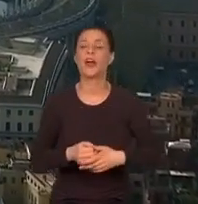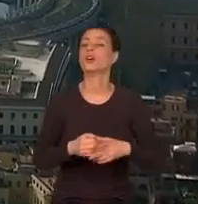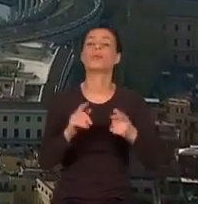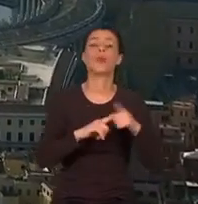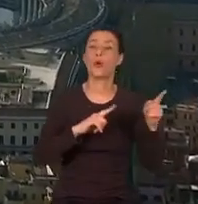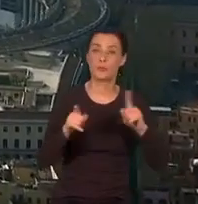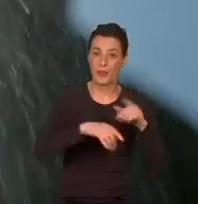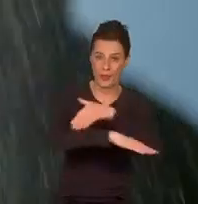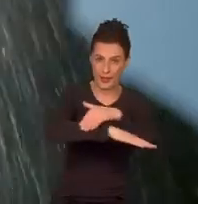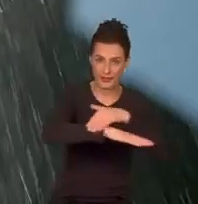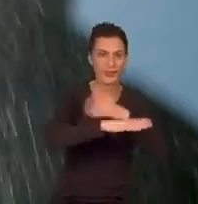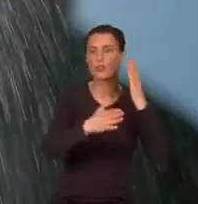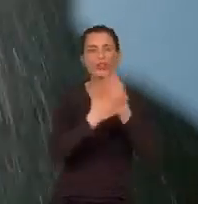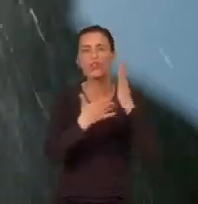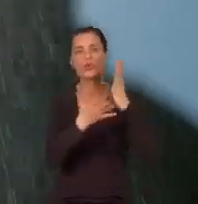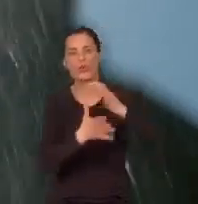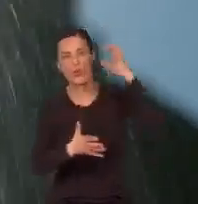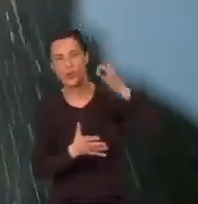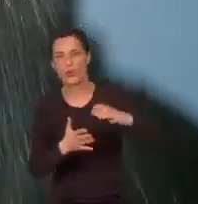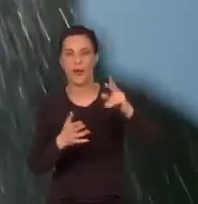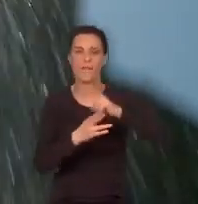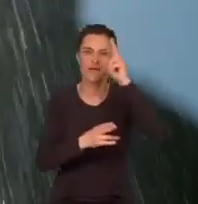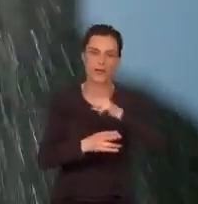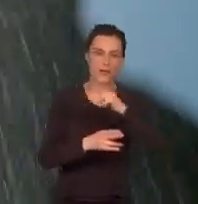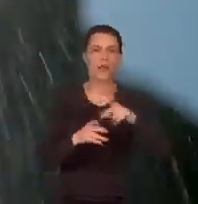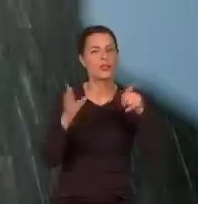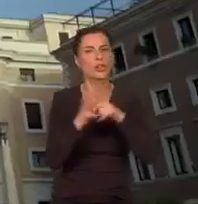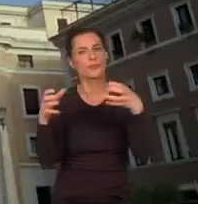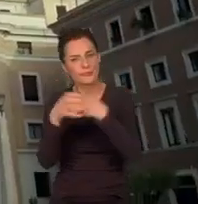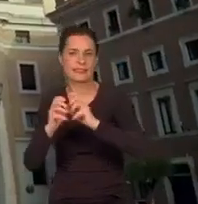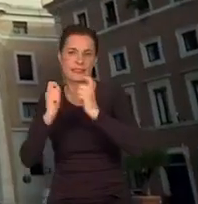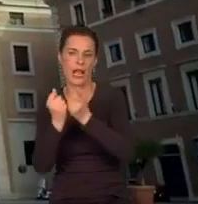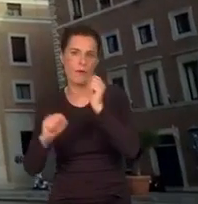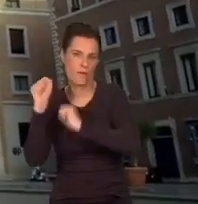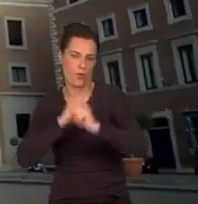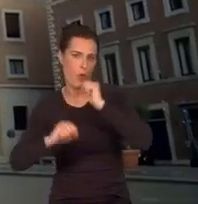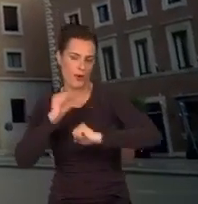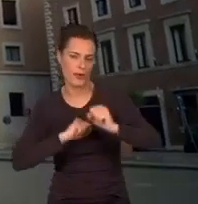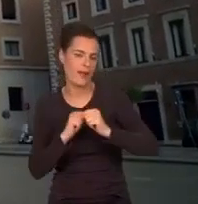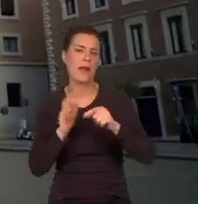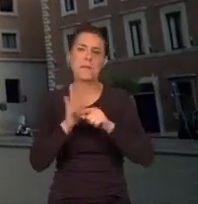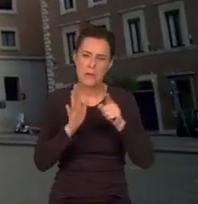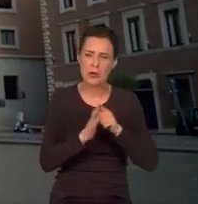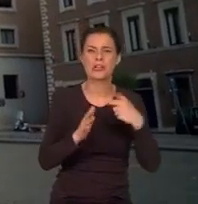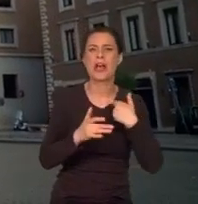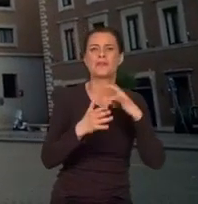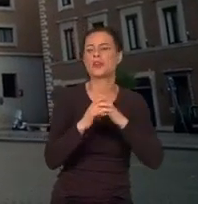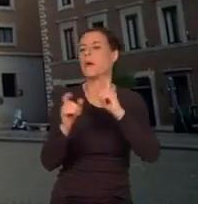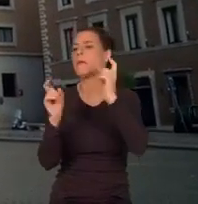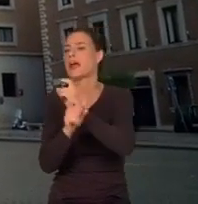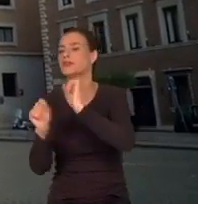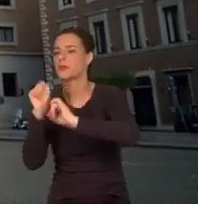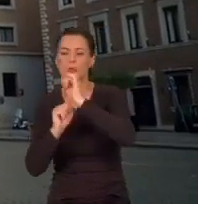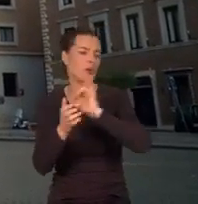symboliczną granicą nie było to już terytorium Watykanu, lecz Włoch. Choć można, jak gdyby nigdy nic, przejść z kraju do kraju,